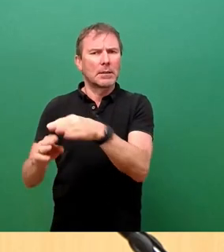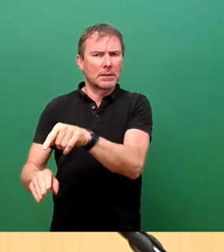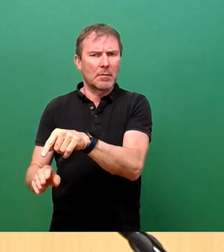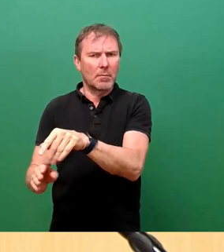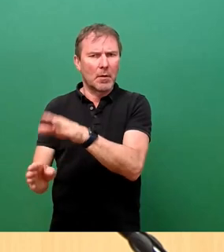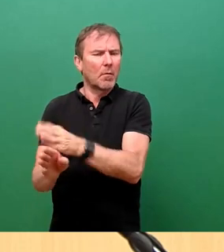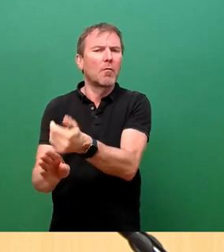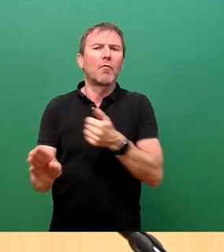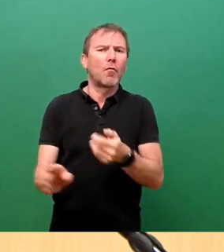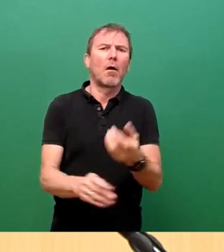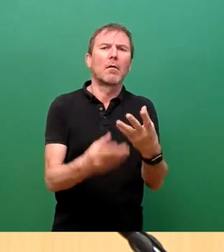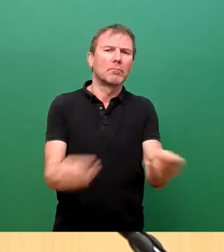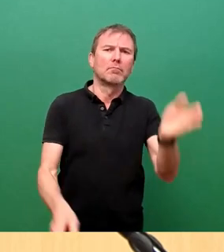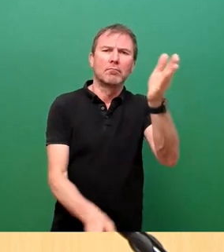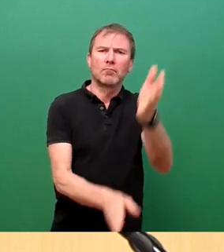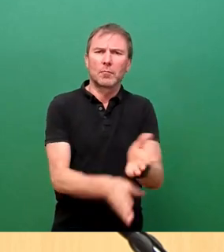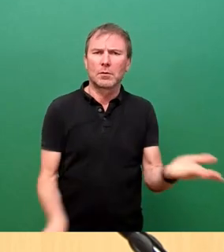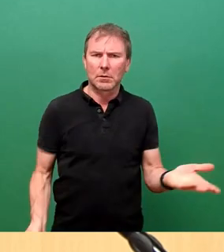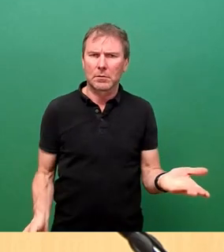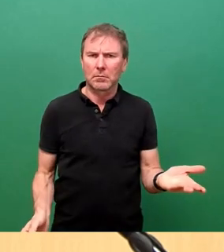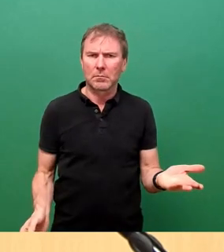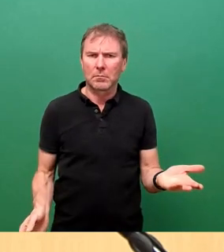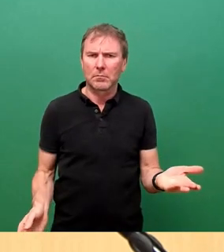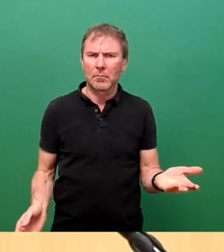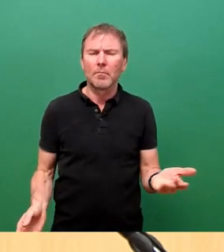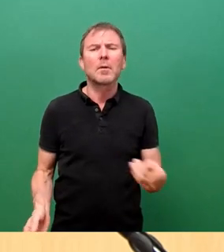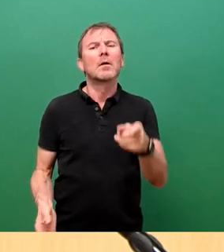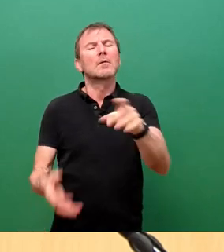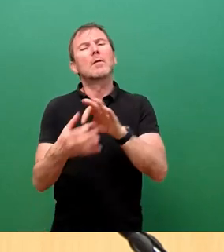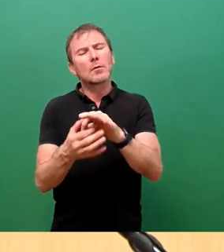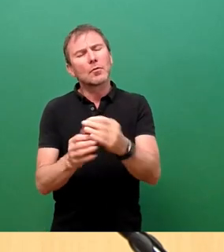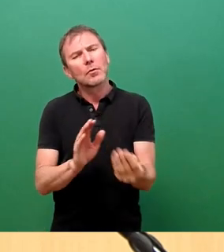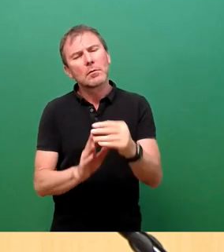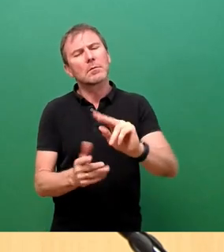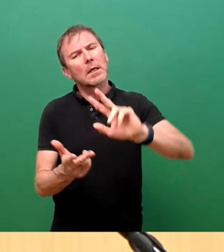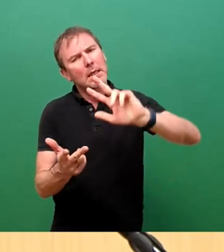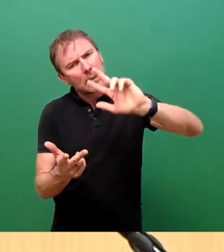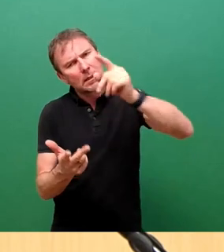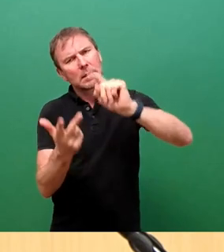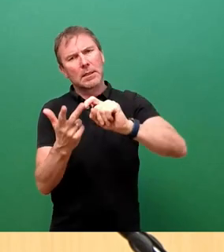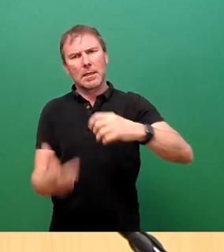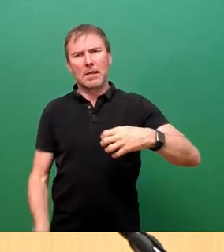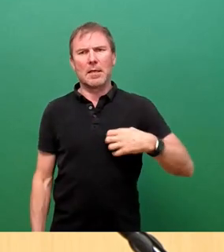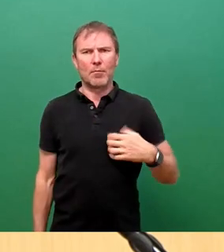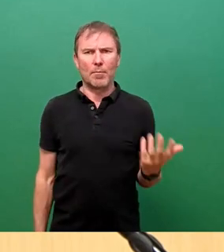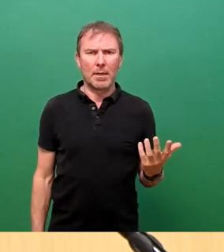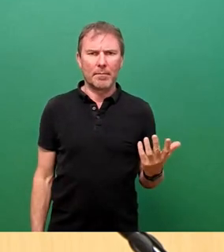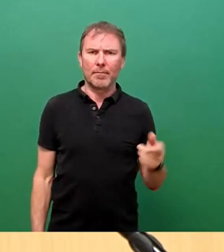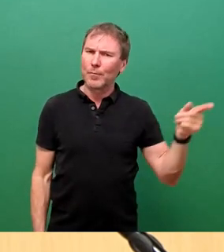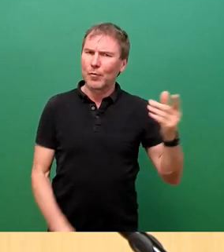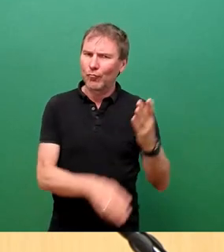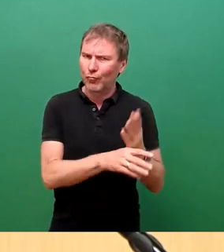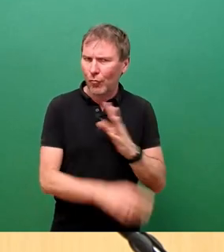eine große Relevanz entfalten wird. Und dazu kommt dann das dritte Problem, das ist ja hier auch schon gesagt worden,